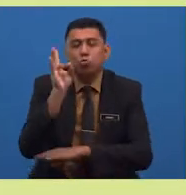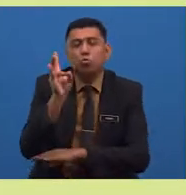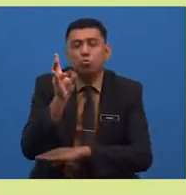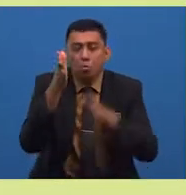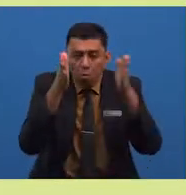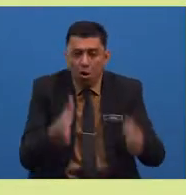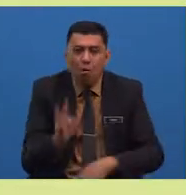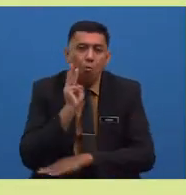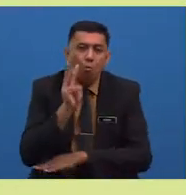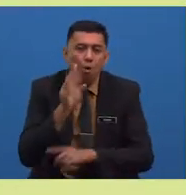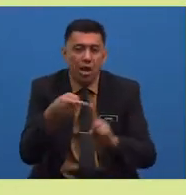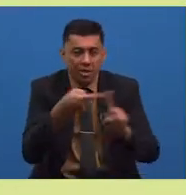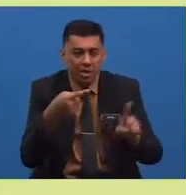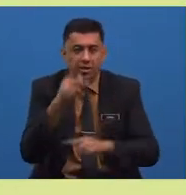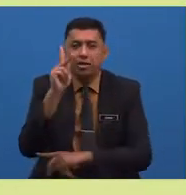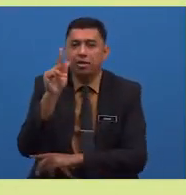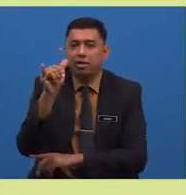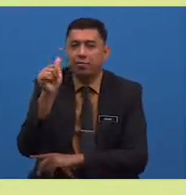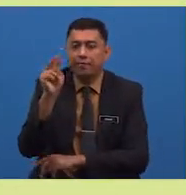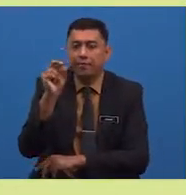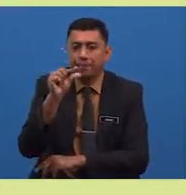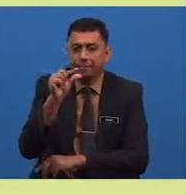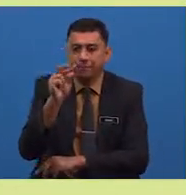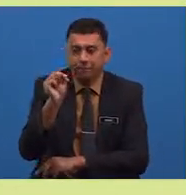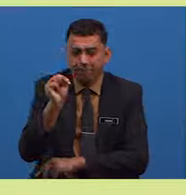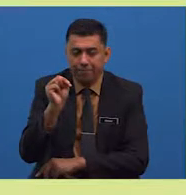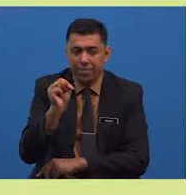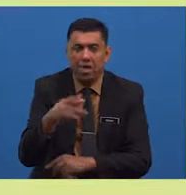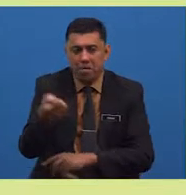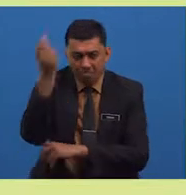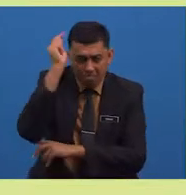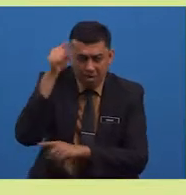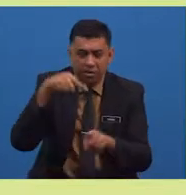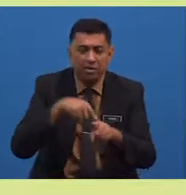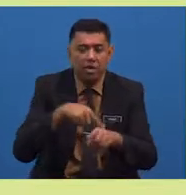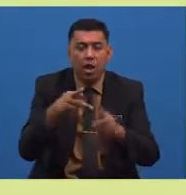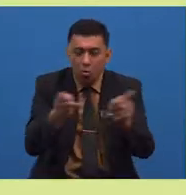wanita dari kayangan mandi di kolam ikan si bongsu.